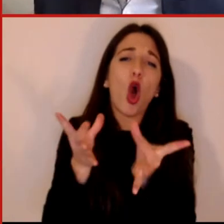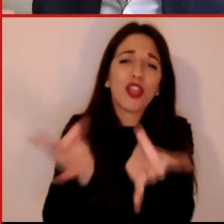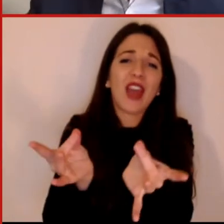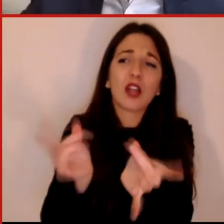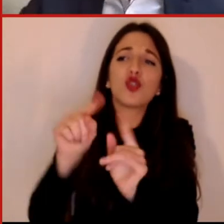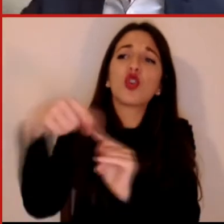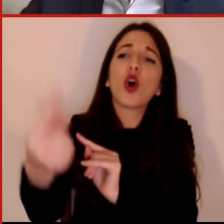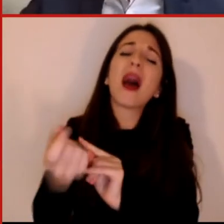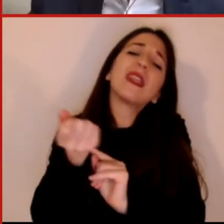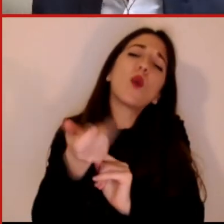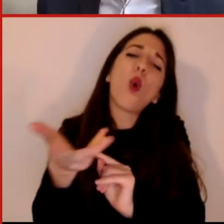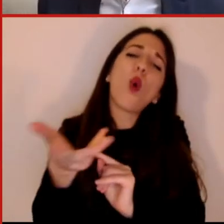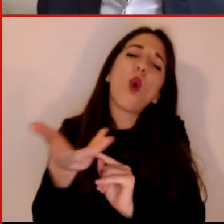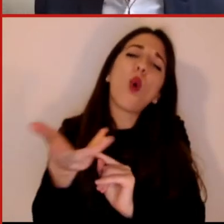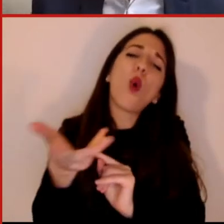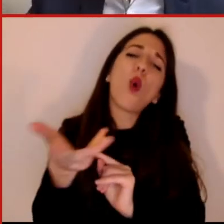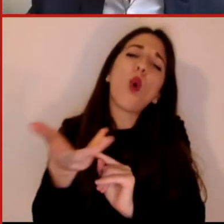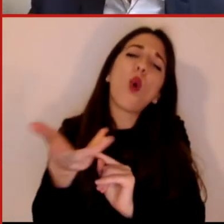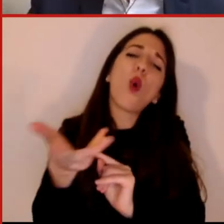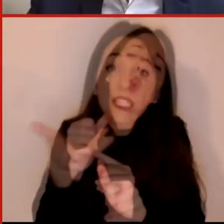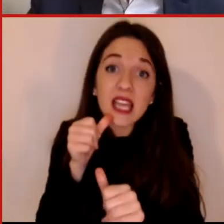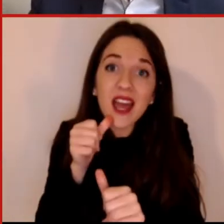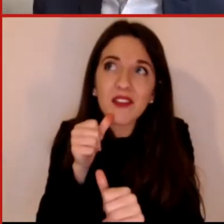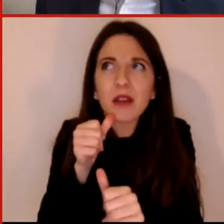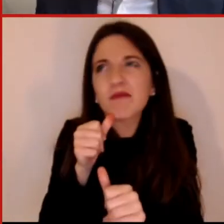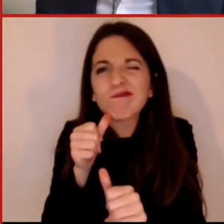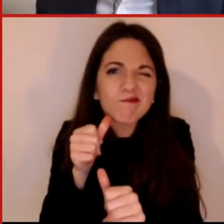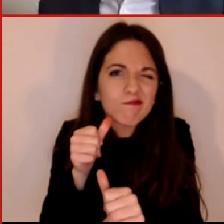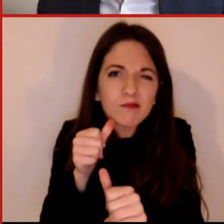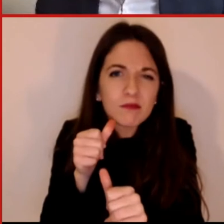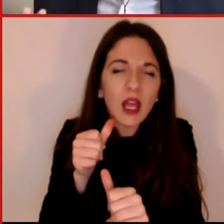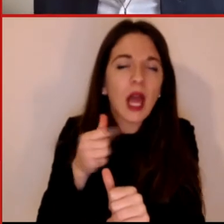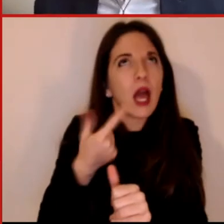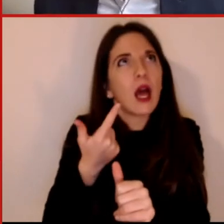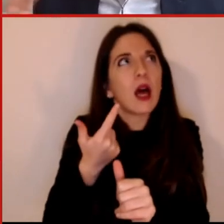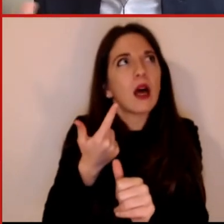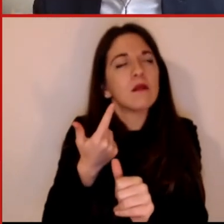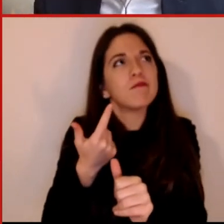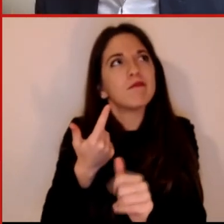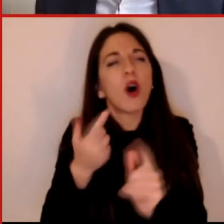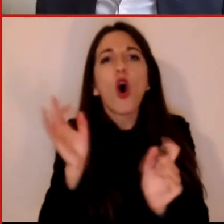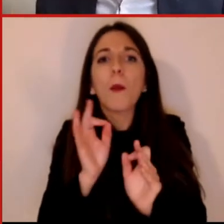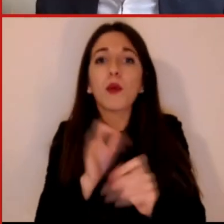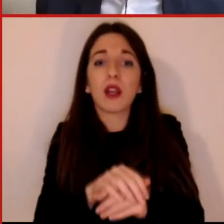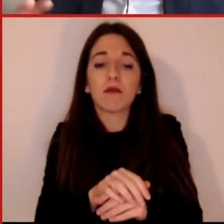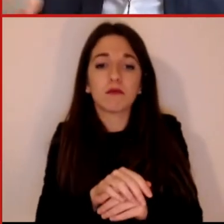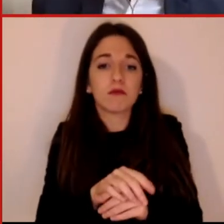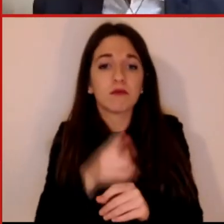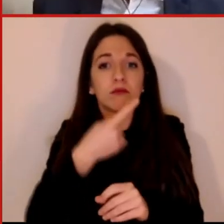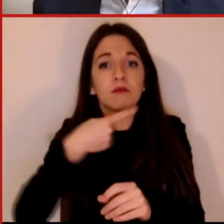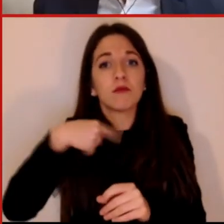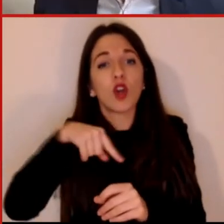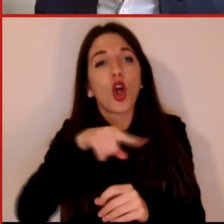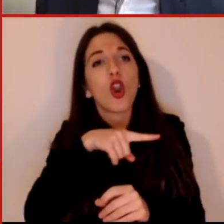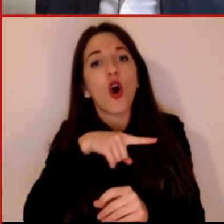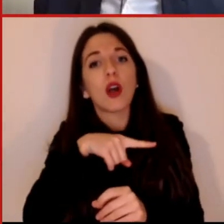è avere qualche cosa che sia più vicino a quello che è per esempio le previsioni meteorologiche, quando noi abbiamo una completa visione di quale sarà la traiettoria